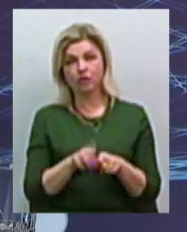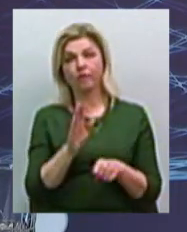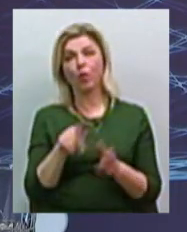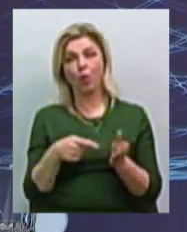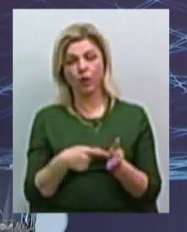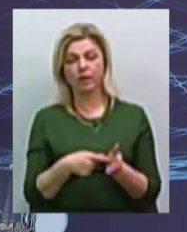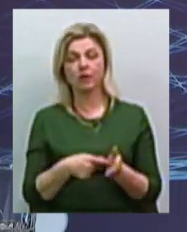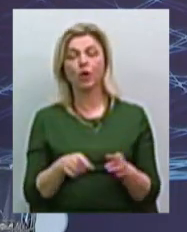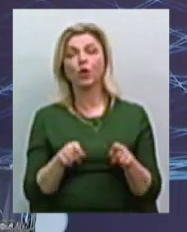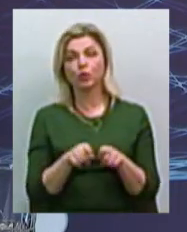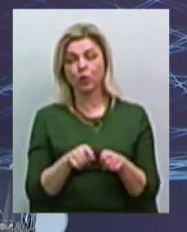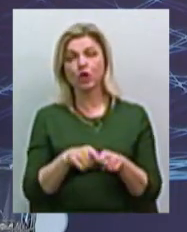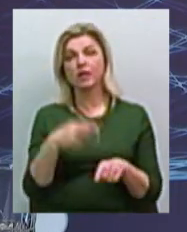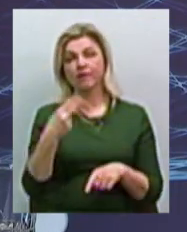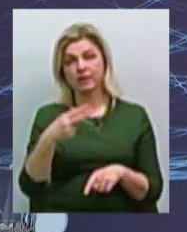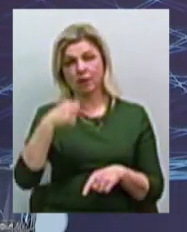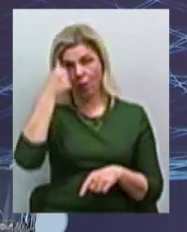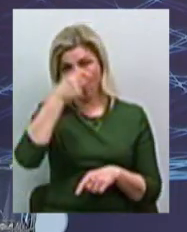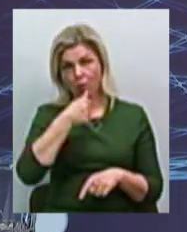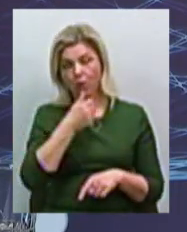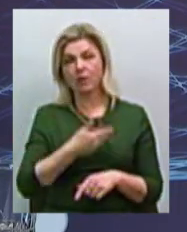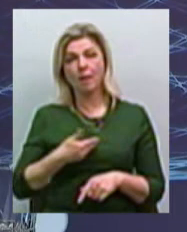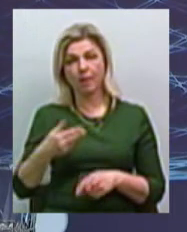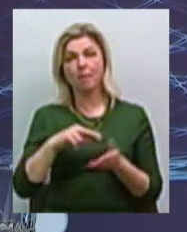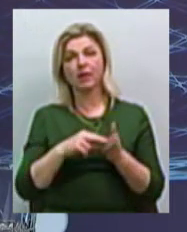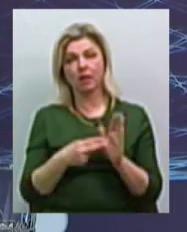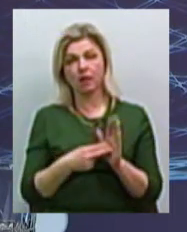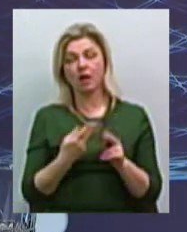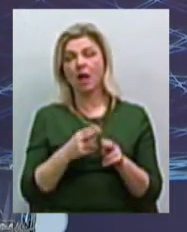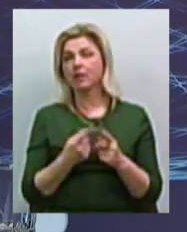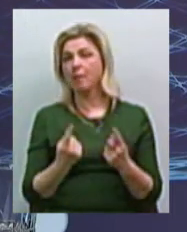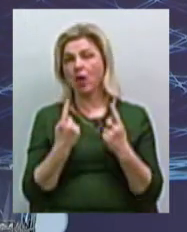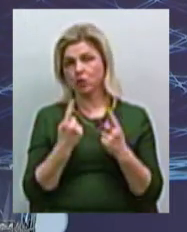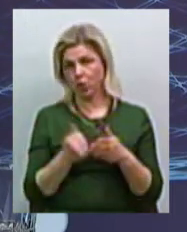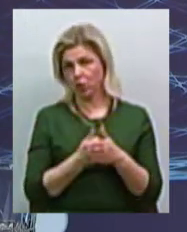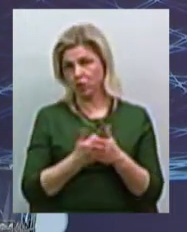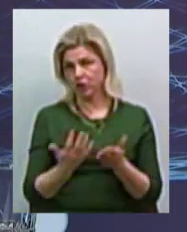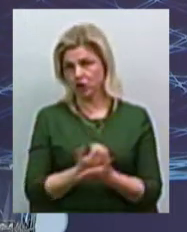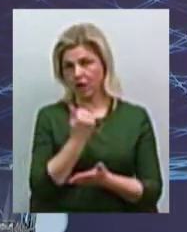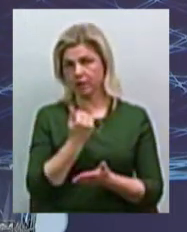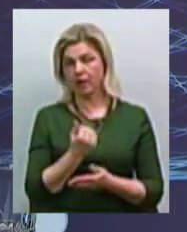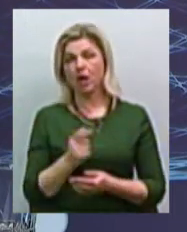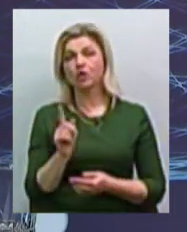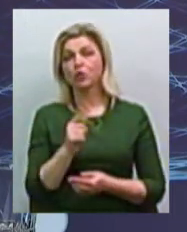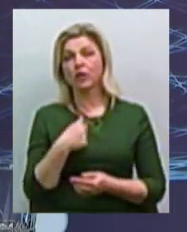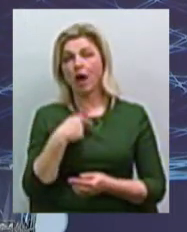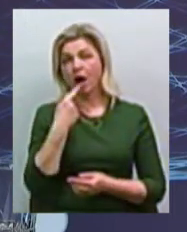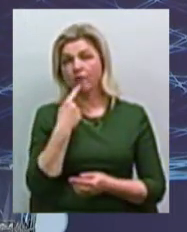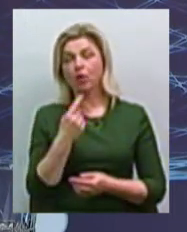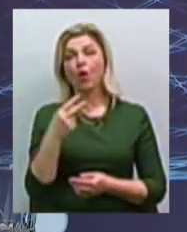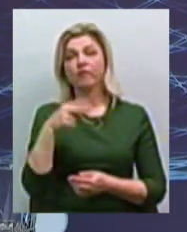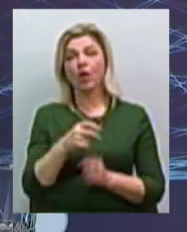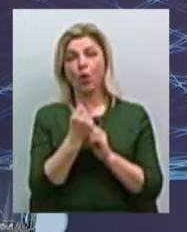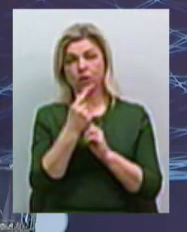тож 20-й год ми планировали. Це велике достиження. Те, що я кажу, з 2011 року, ні одна